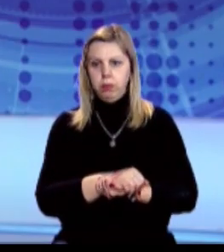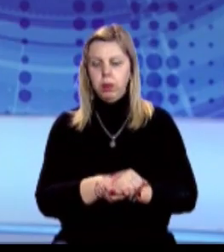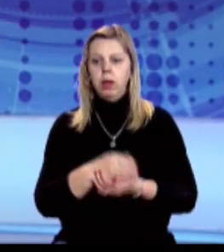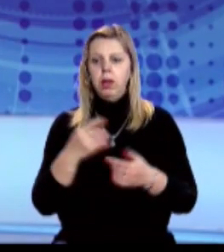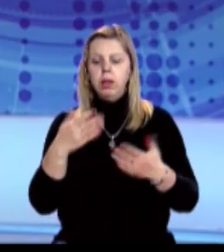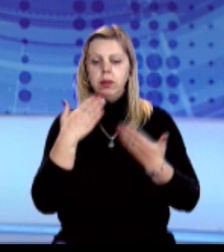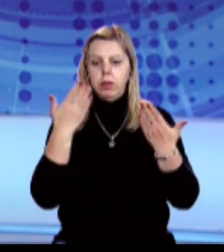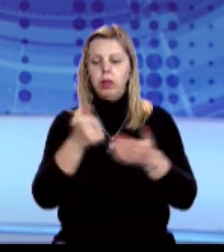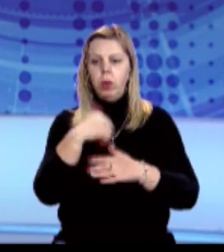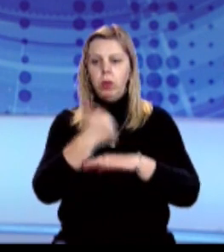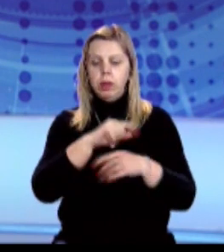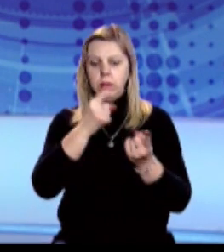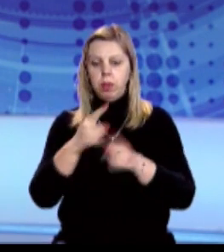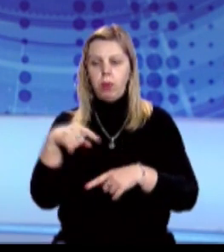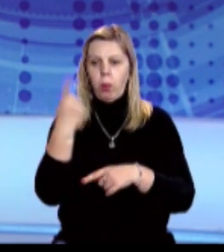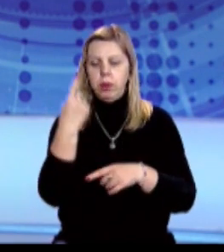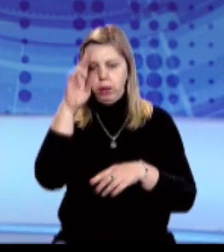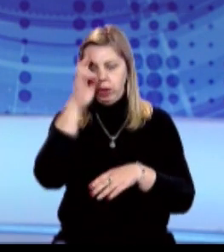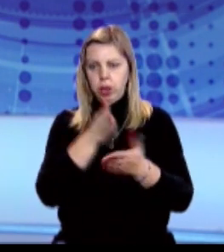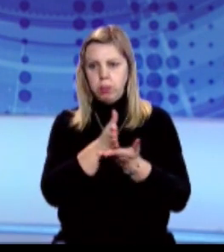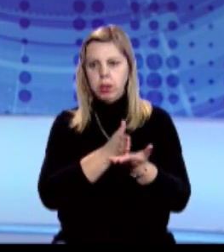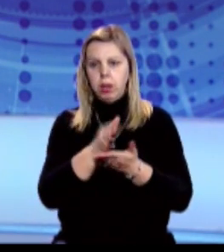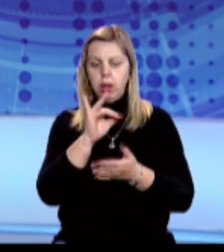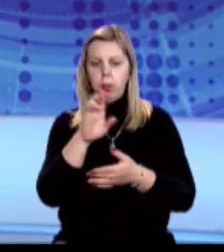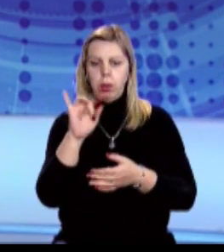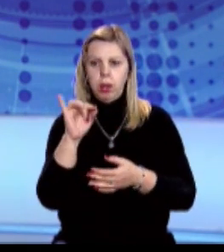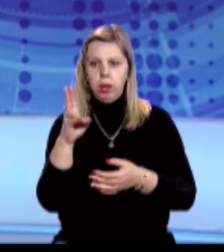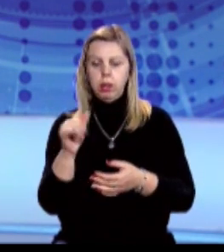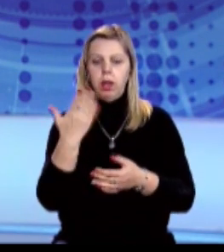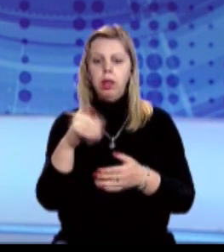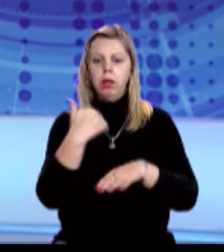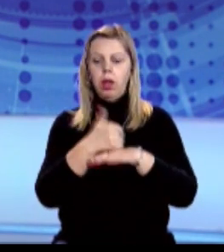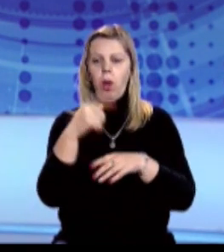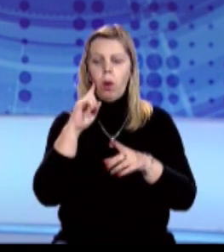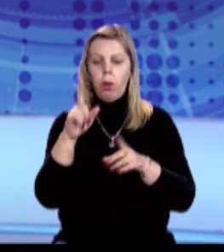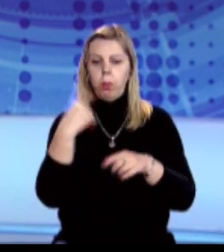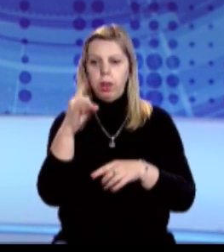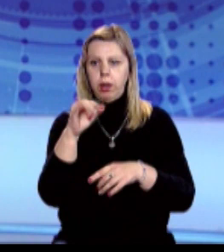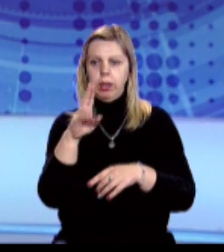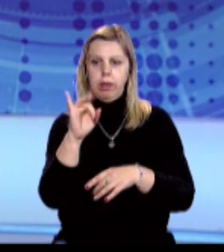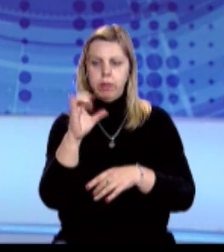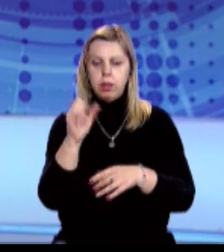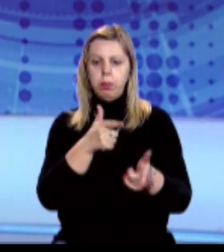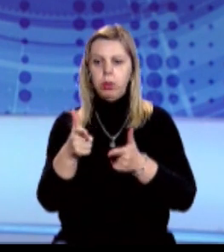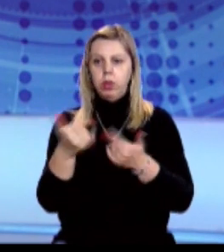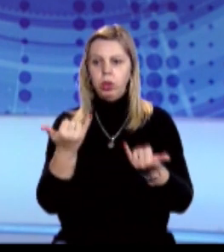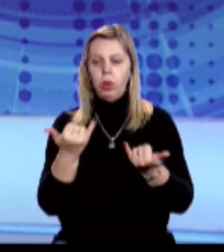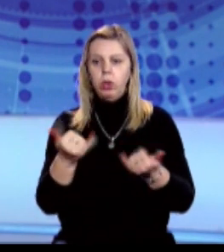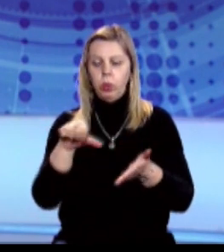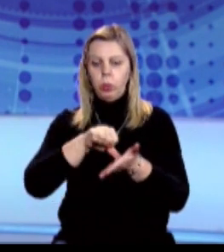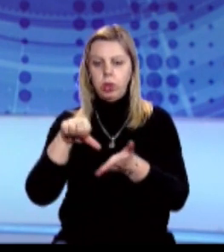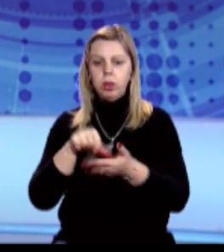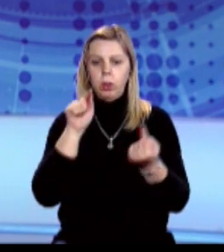Звернення до голови Закарпатської облдержадміністрації Ігоря Бондаренка та очільника облради Михайла Рівіса підготували сьогодні